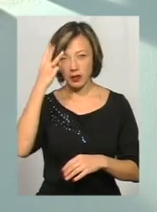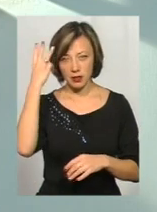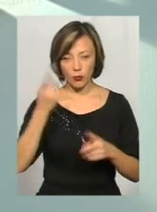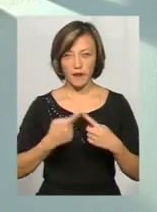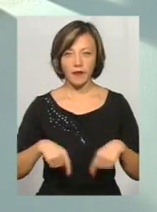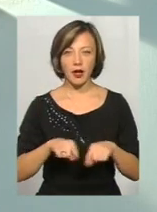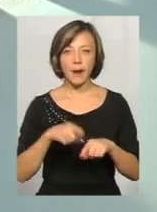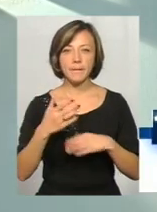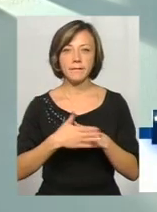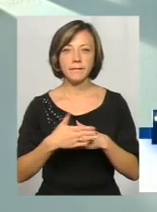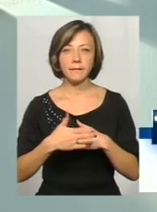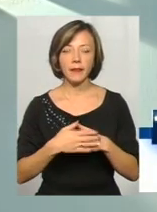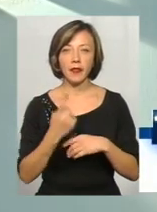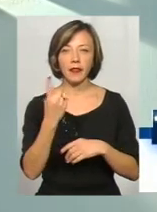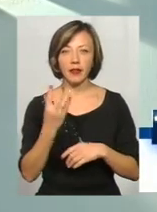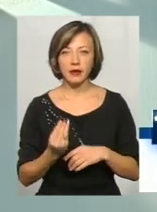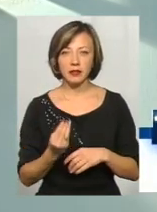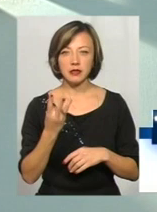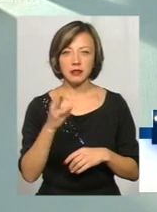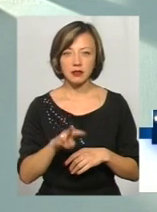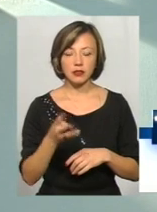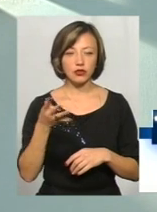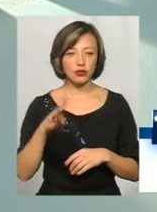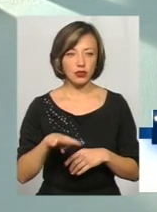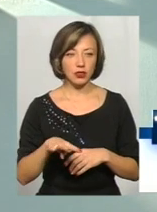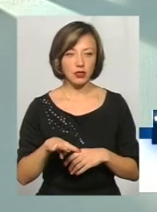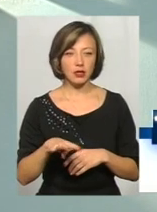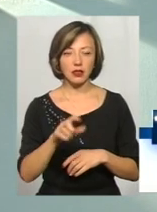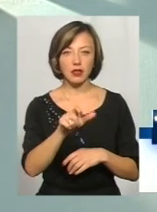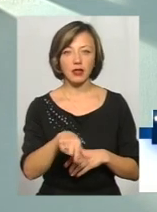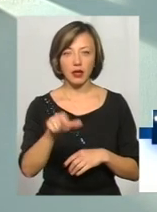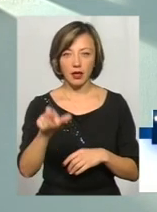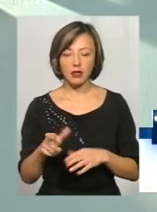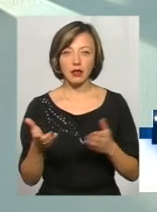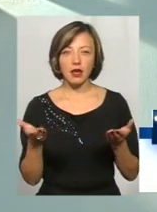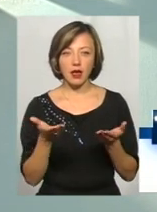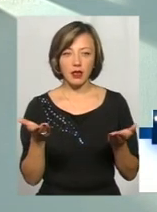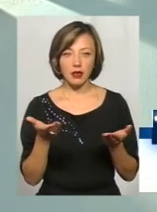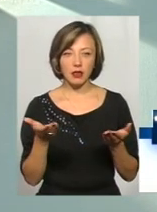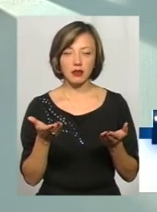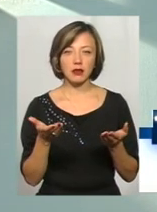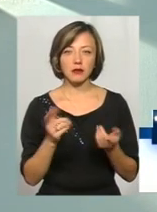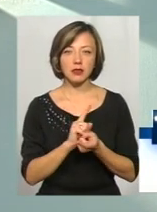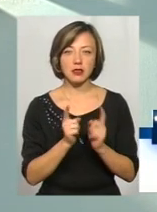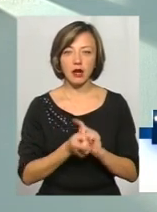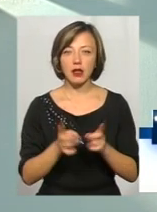приблизно в день по 3-4 клієнта, які якимось чином стали